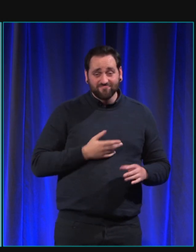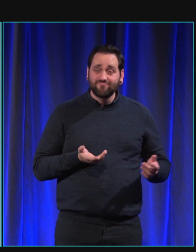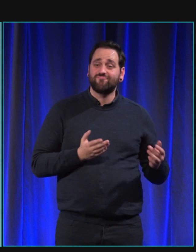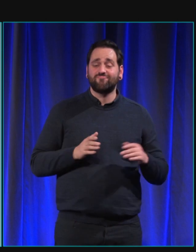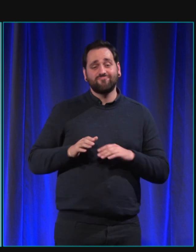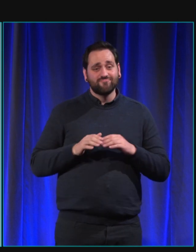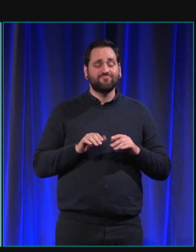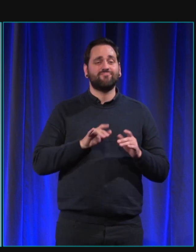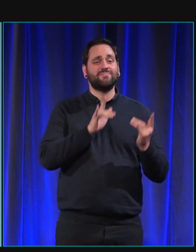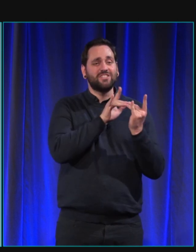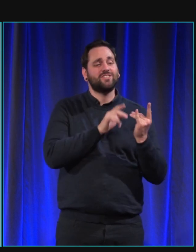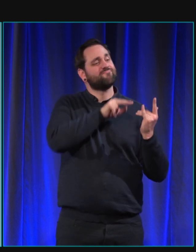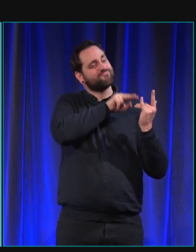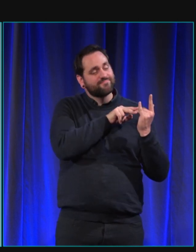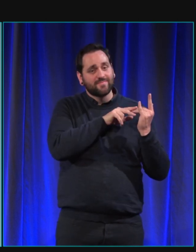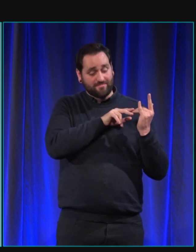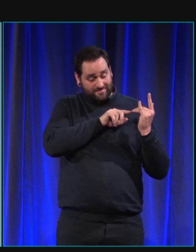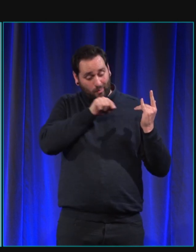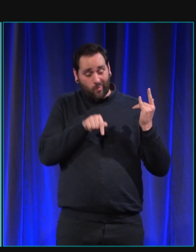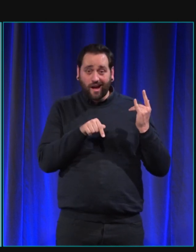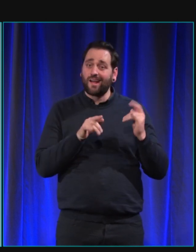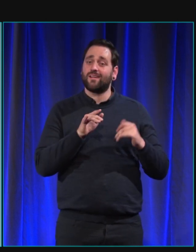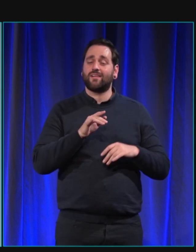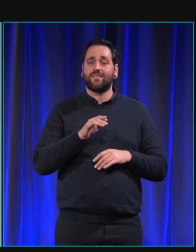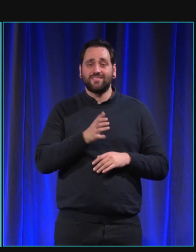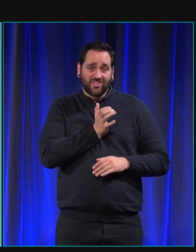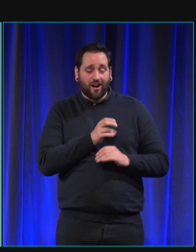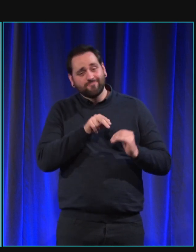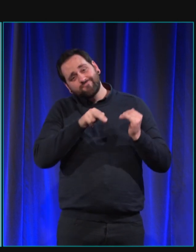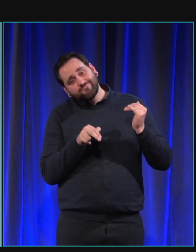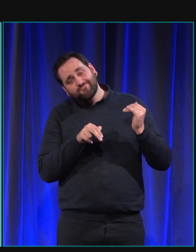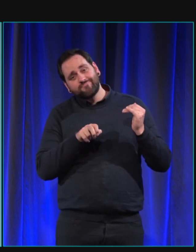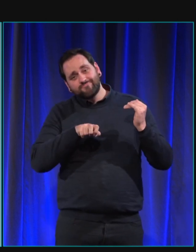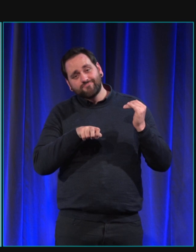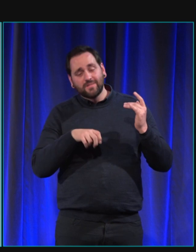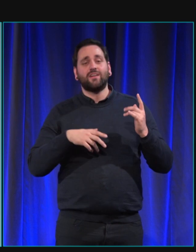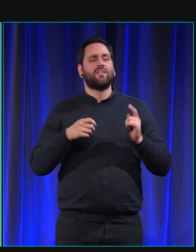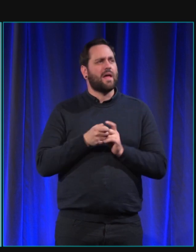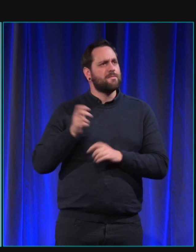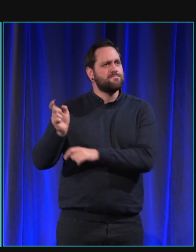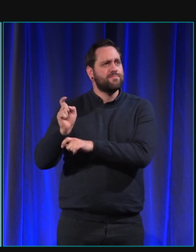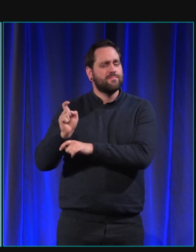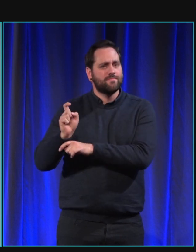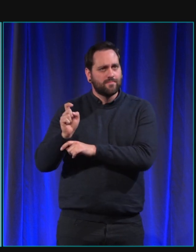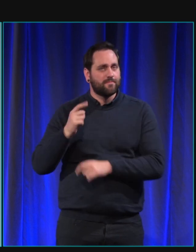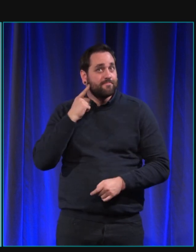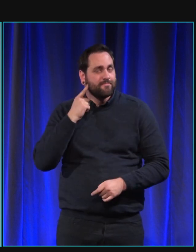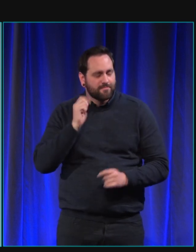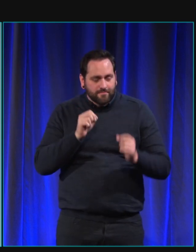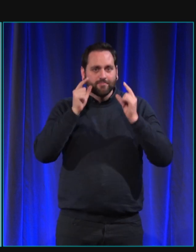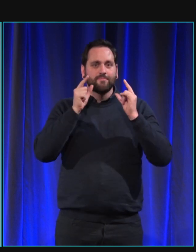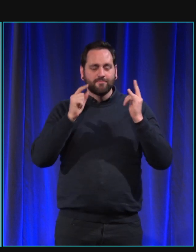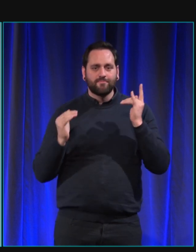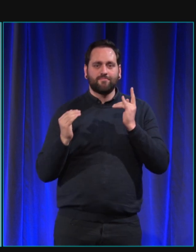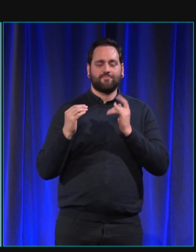par terre et qui, quand le réveil va sonner, il va venir tout doucement avec le bout de son nez. Vous poussez et vous